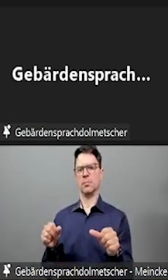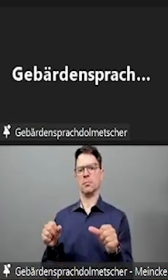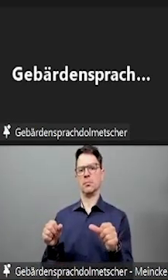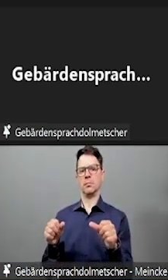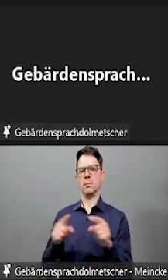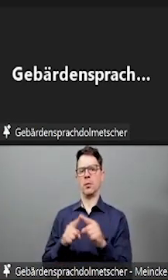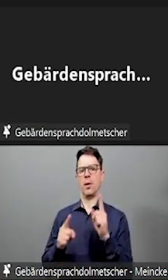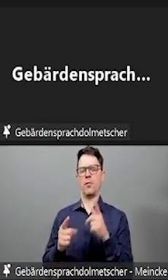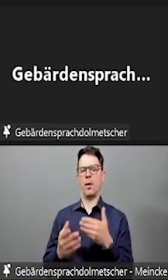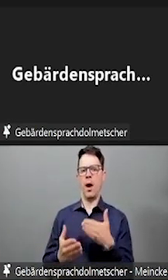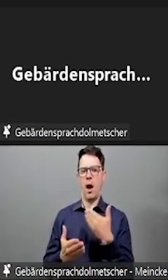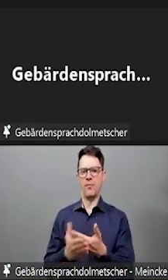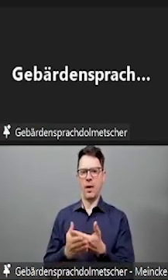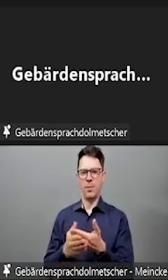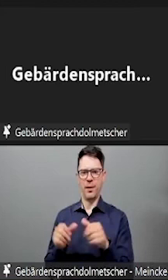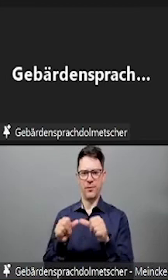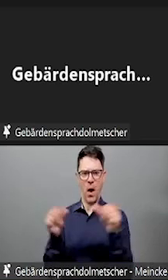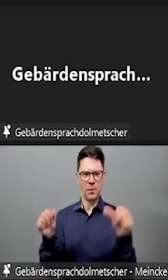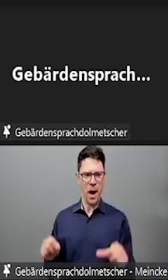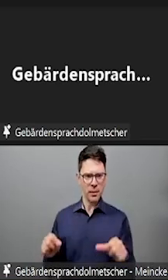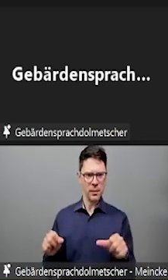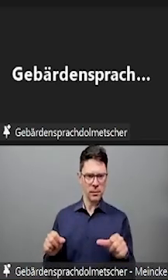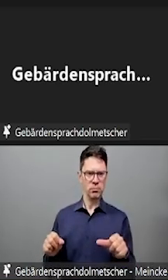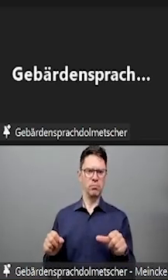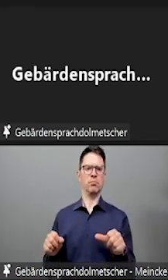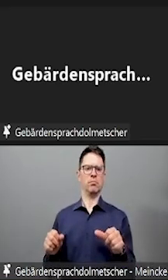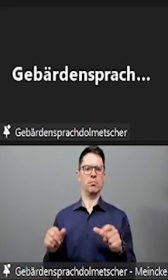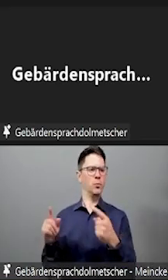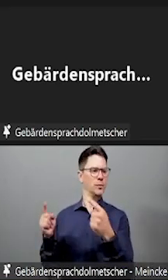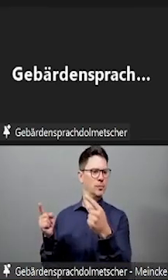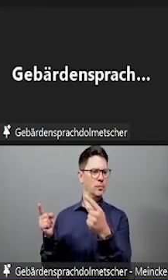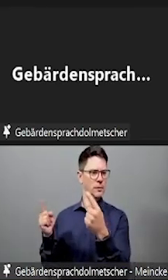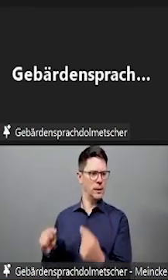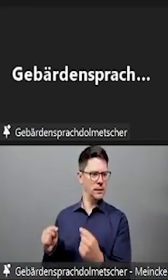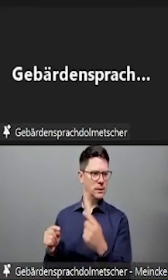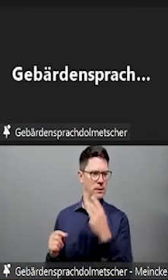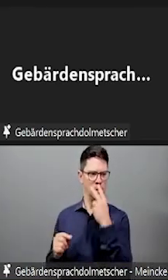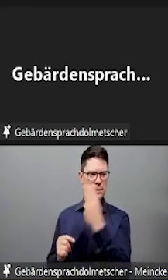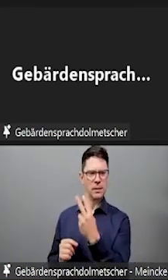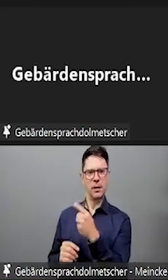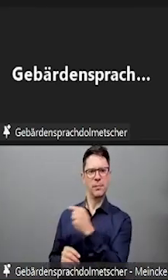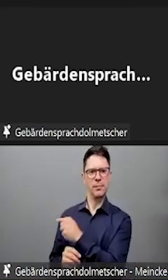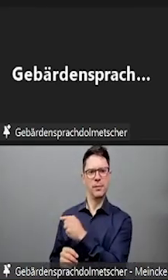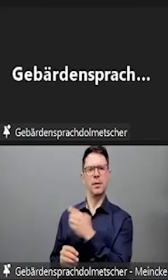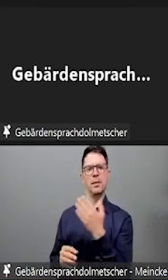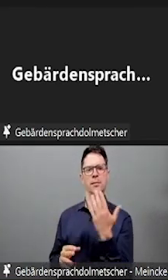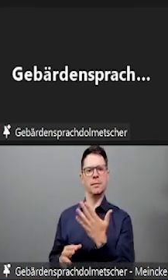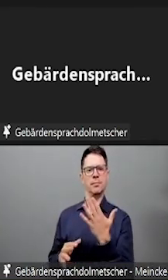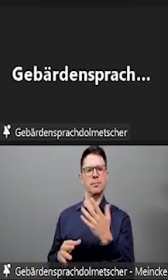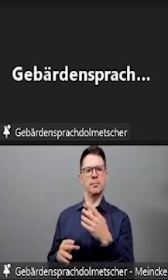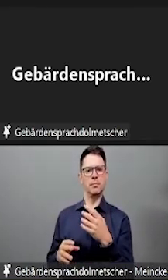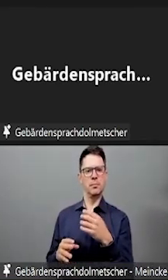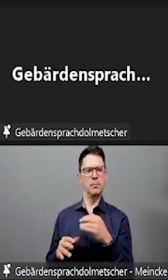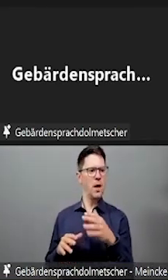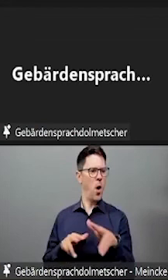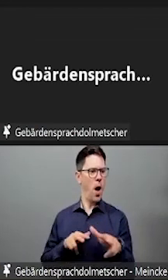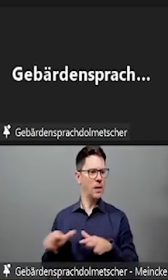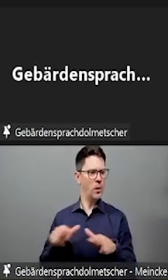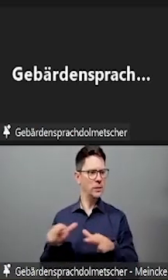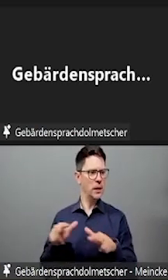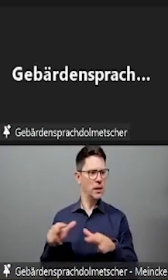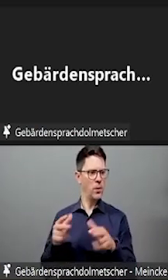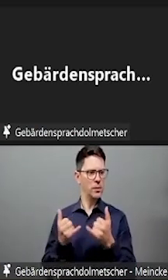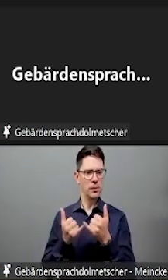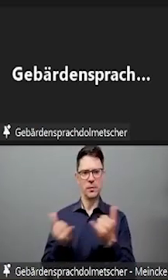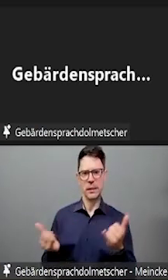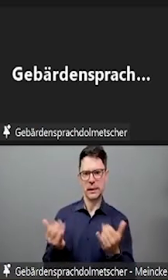Hier ist besonders bei den digitalen Prüfungen auch viel Gestaltungsraum. Und als weiteren Punkt haben wir auch noch die